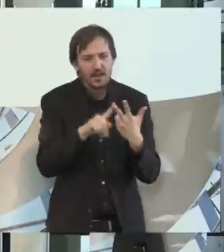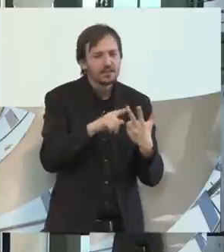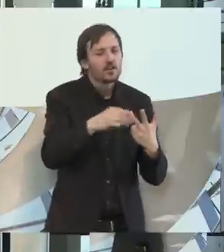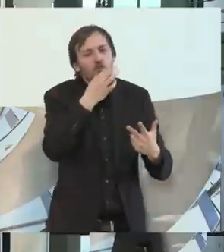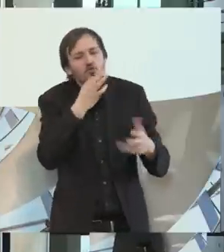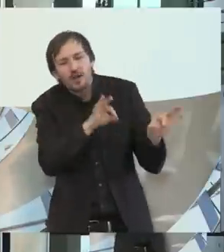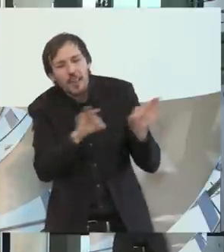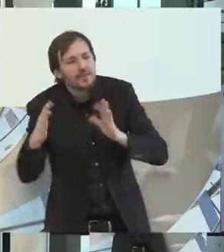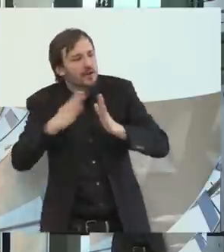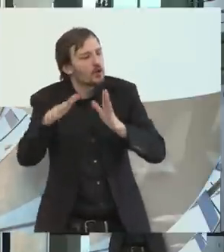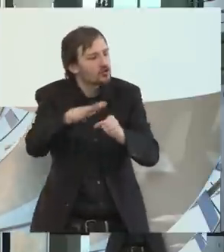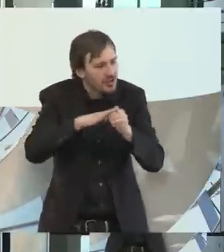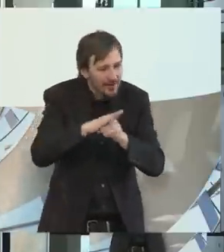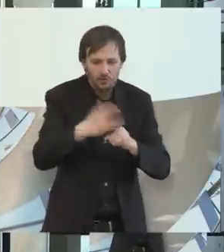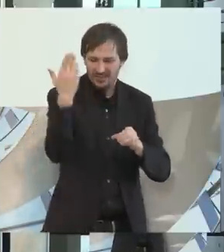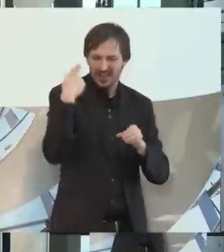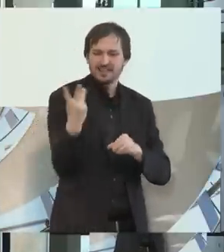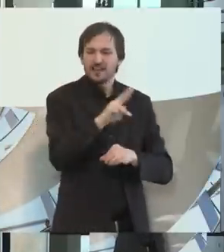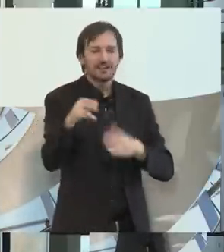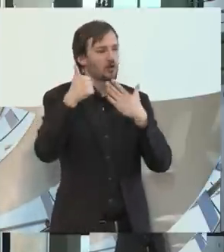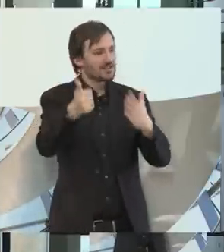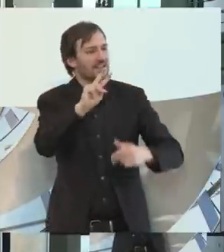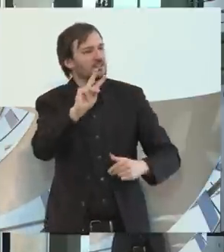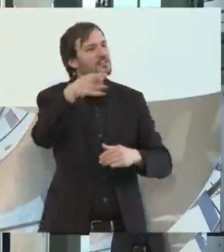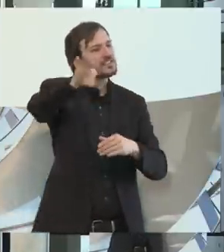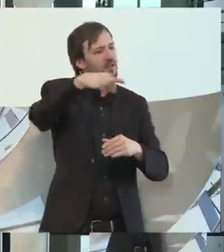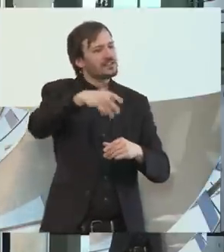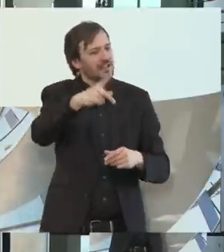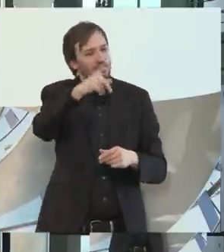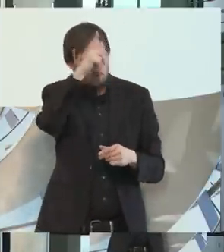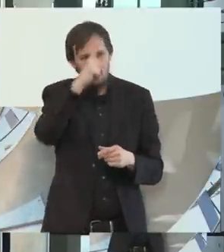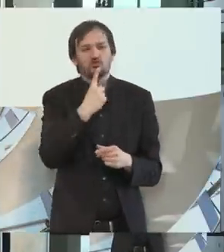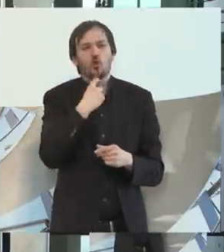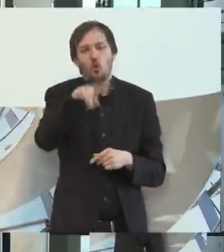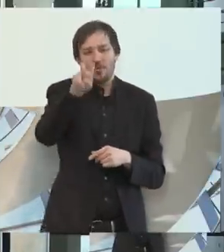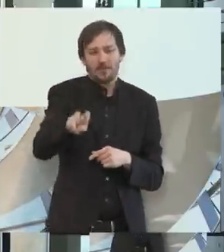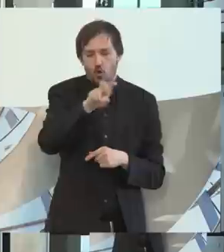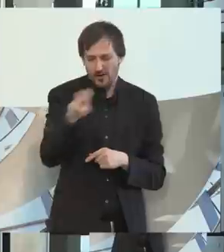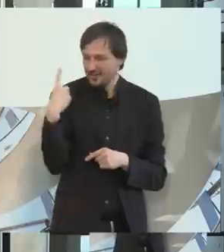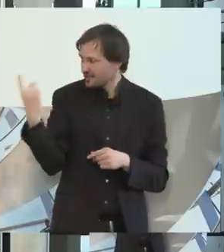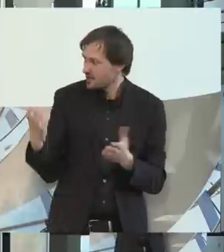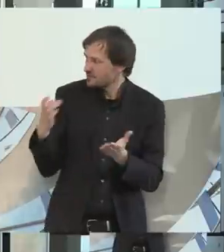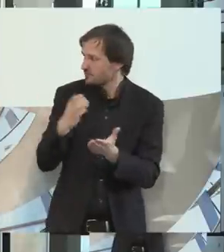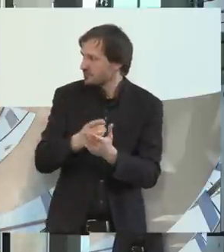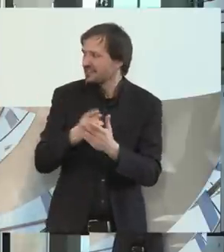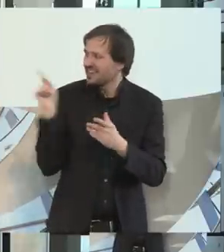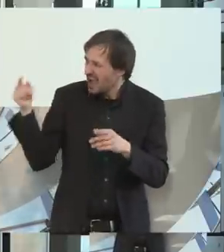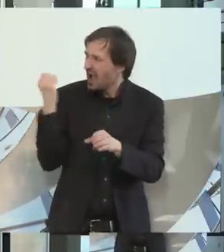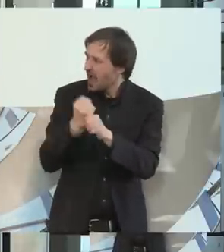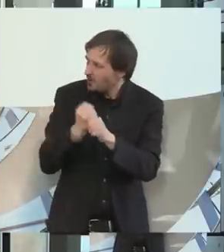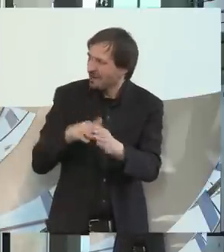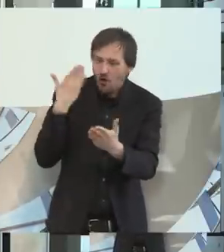Vizepräsidentin des Deutschen Roten Kreuzes. Sie kümmern sich da besonders um die Sozial- und Wohlfahrtsarbeit und